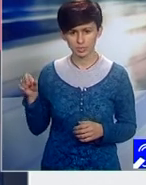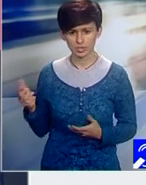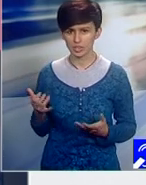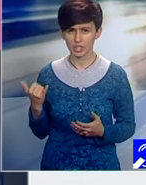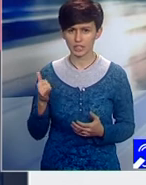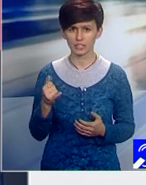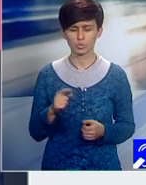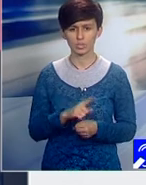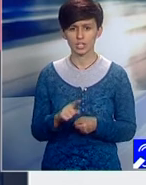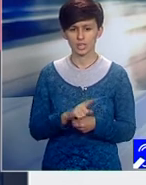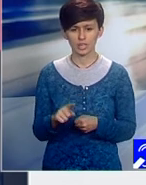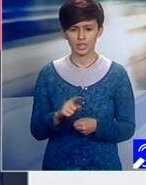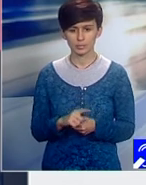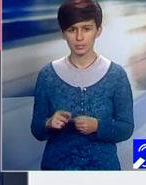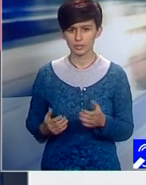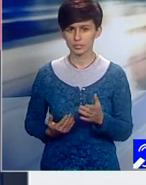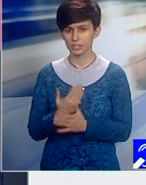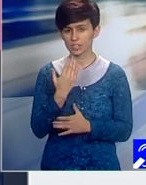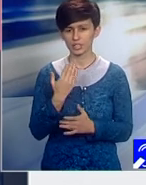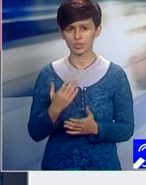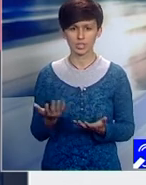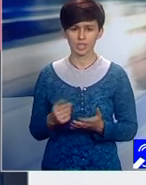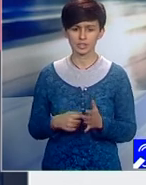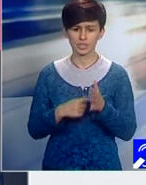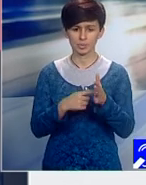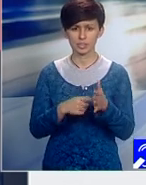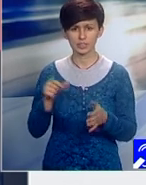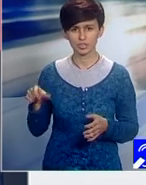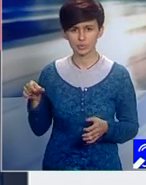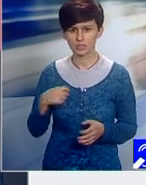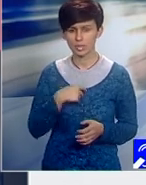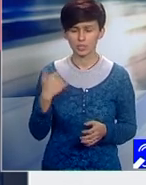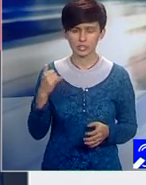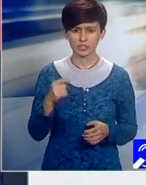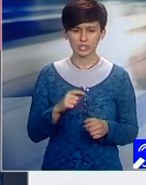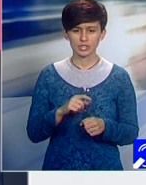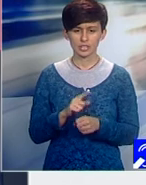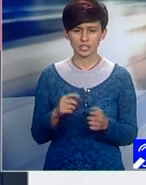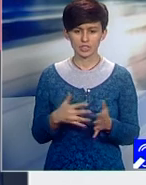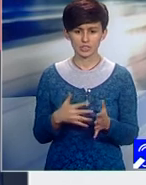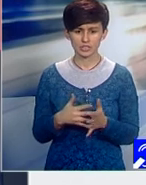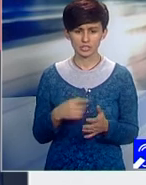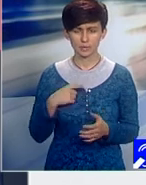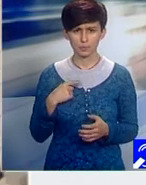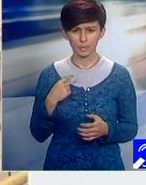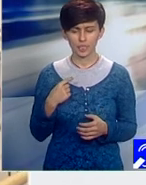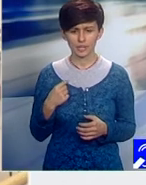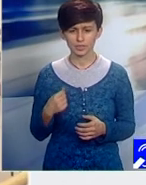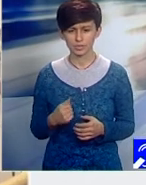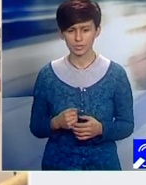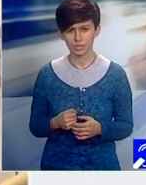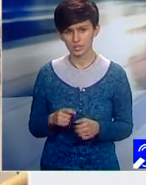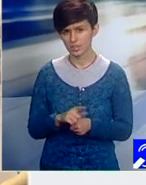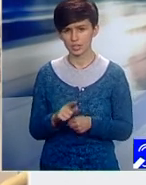produse inovatoare pe care să le prezinte și publicul va putea să vină să le testeze. Cum ar fi? Sunt componente de casă inteligentă,